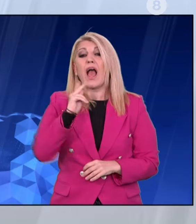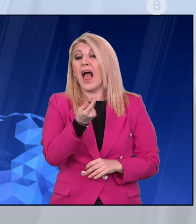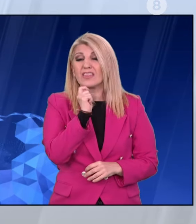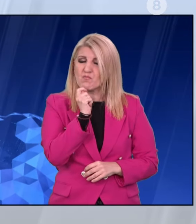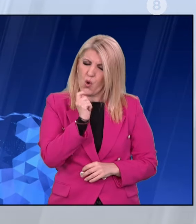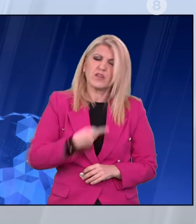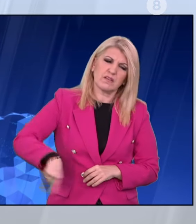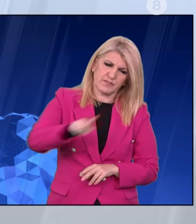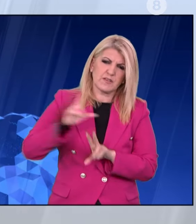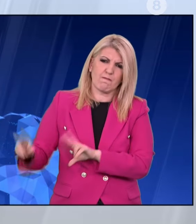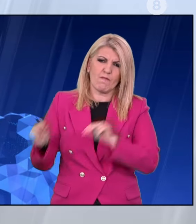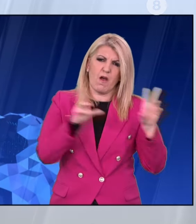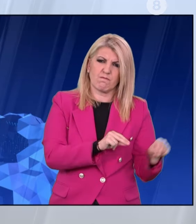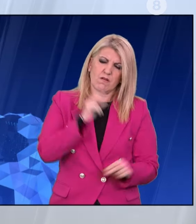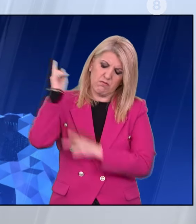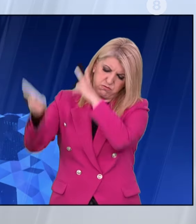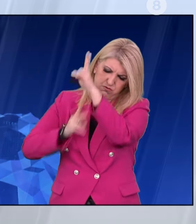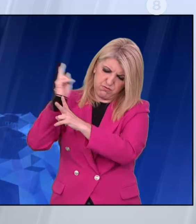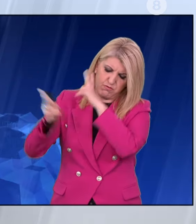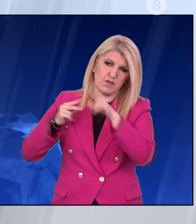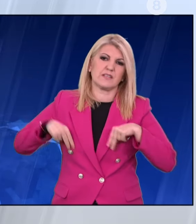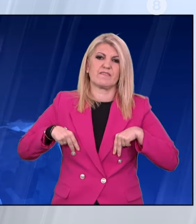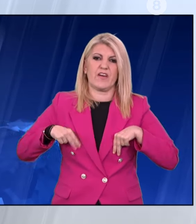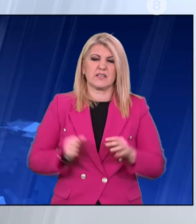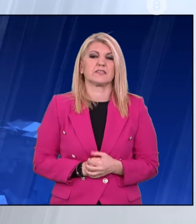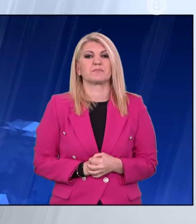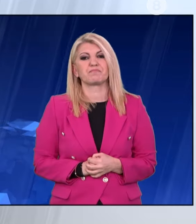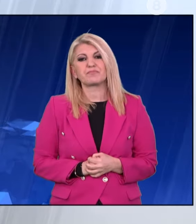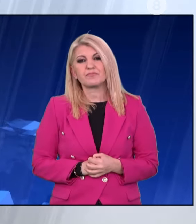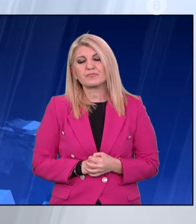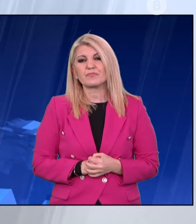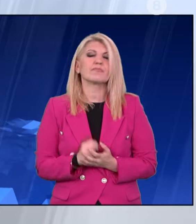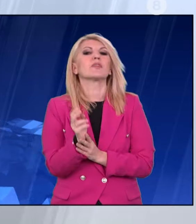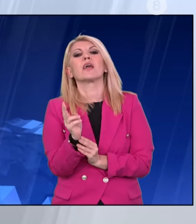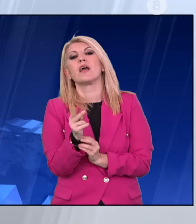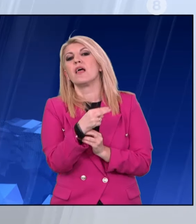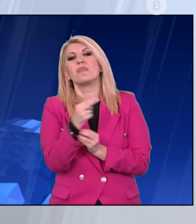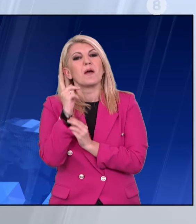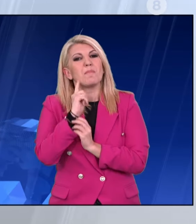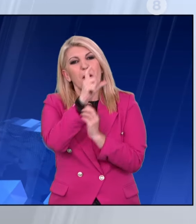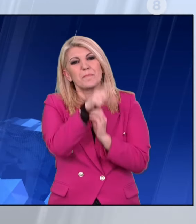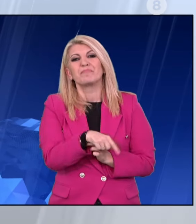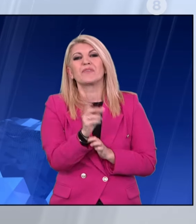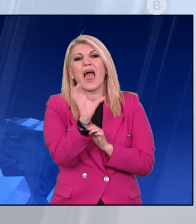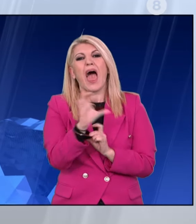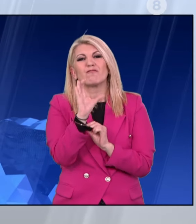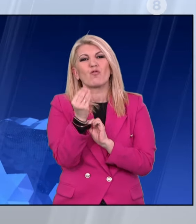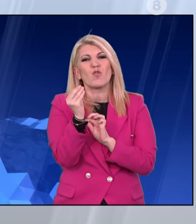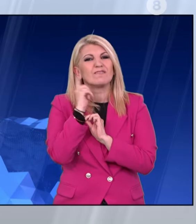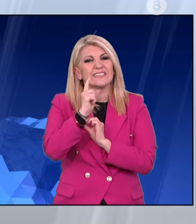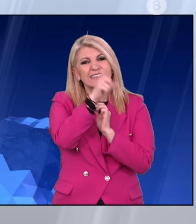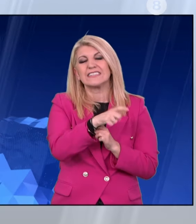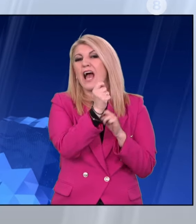Πάνω από 30 είναι οι αγωγές κατά το Ελληνικό Δημοσίω από απόδημους που έλαβαν email από την Ευρωβουλευτή της Νέας Δημοκρατίας Άννα Μισέλα